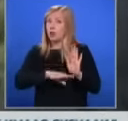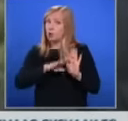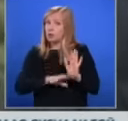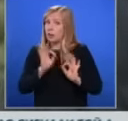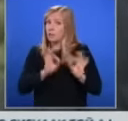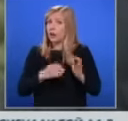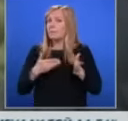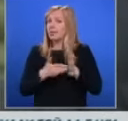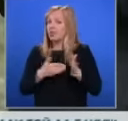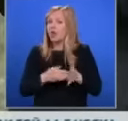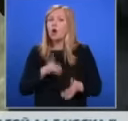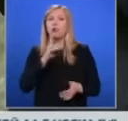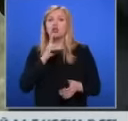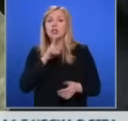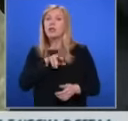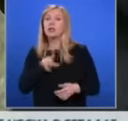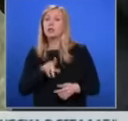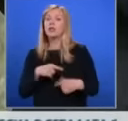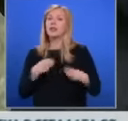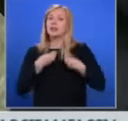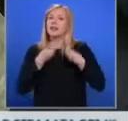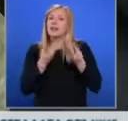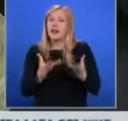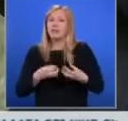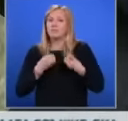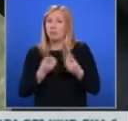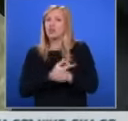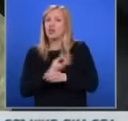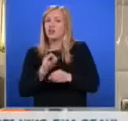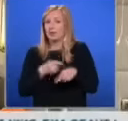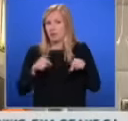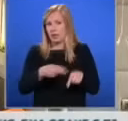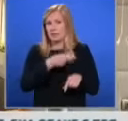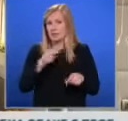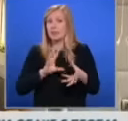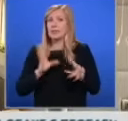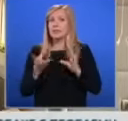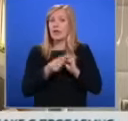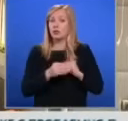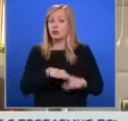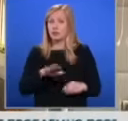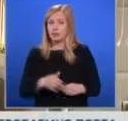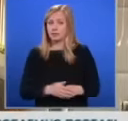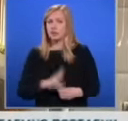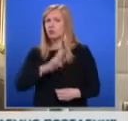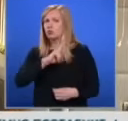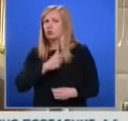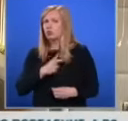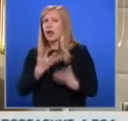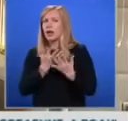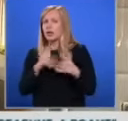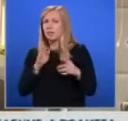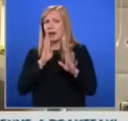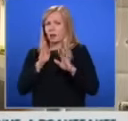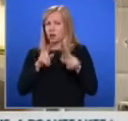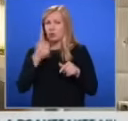Причината – учители и родители посвещават повече време на тази тема с децата. Социална мрежа, които използват деца и които използват